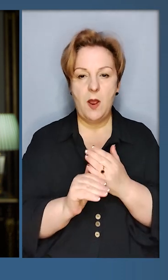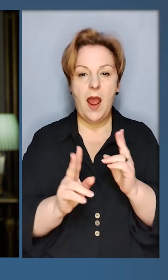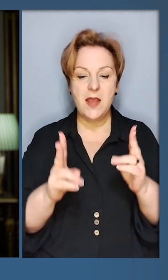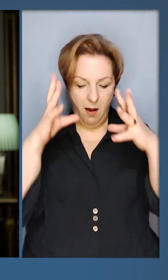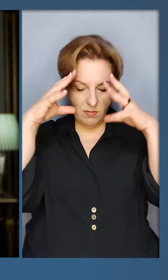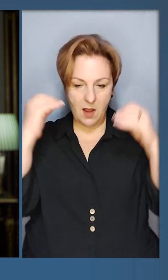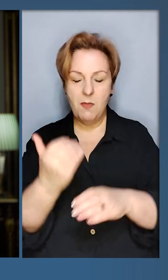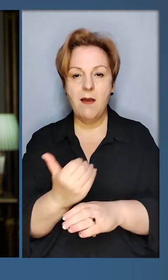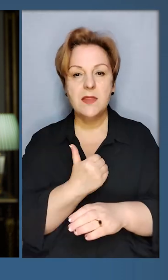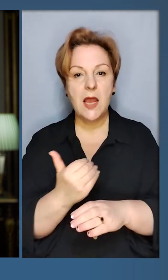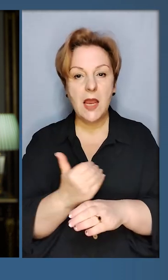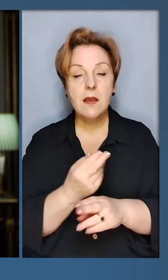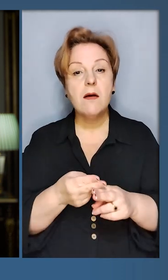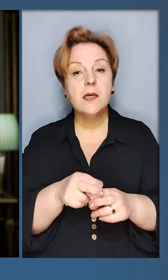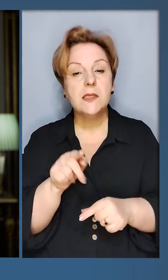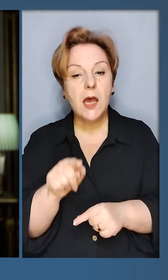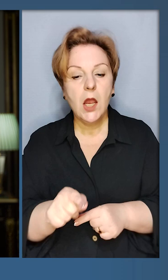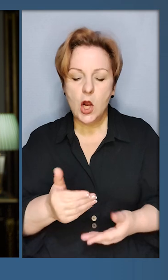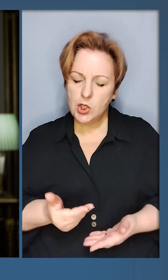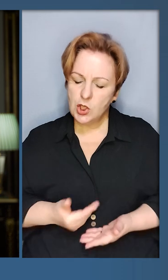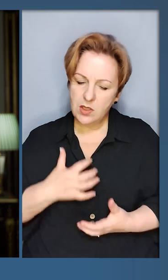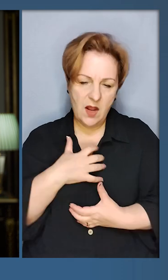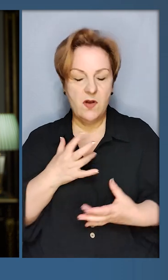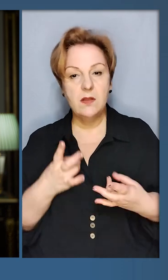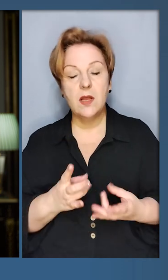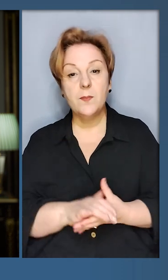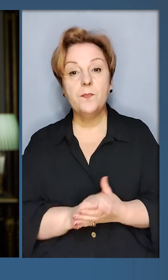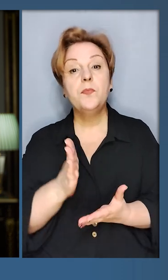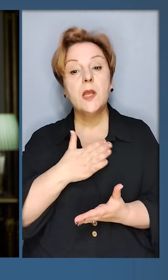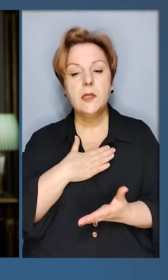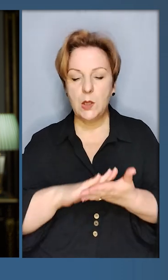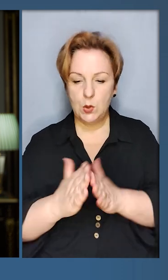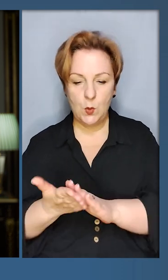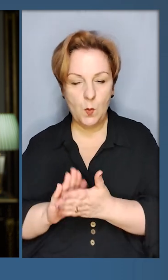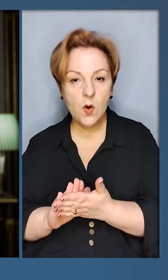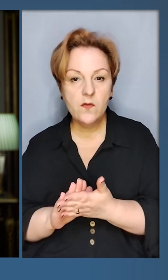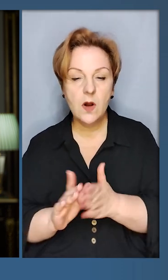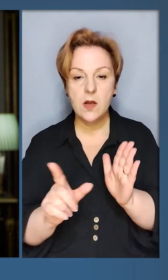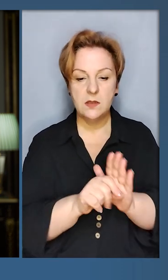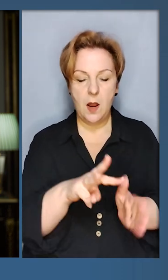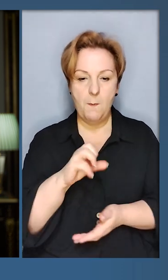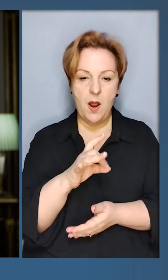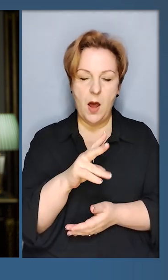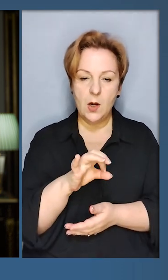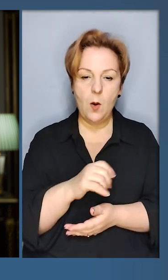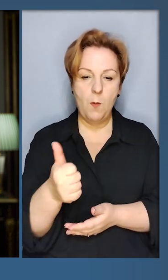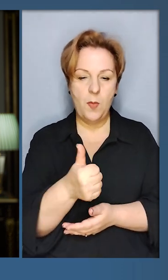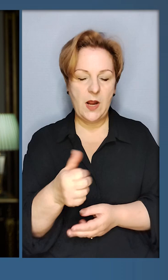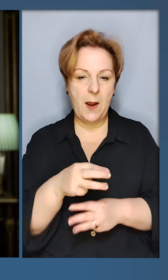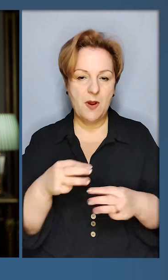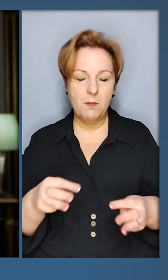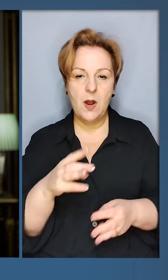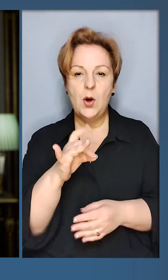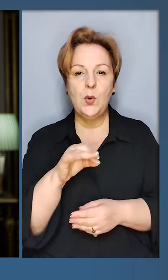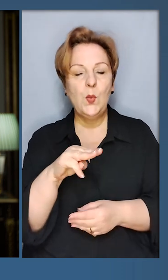Нідерланди надають. І це життєво необхідно. Наші домовленості з Марком, з паном прем'єр